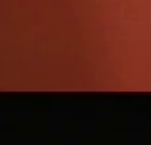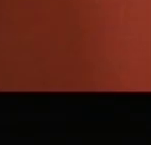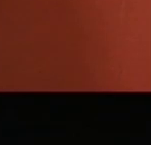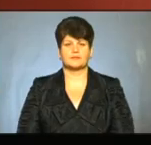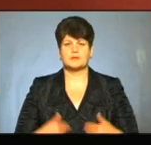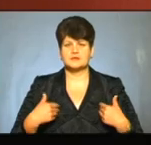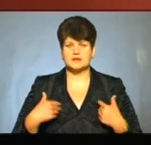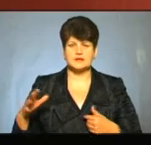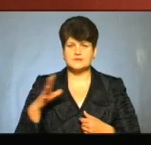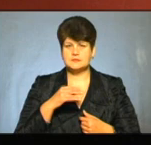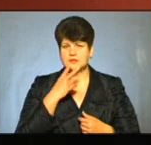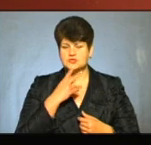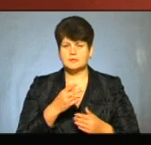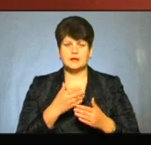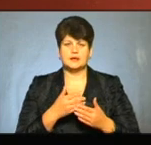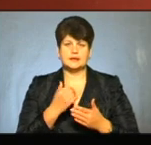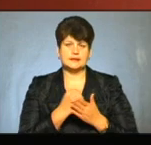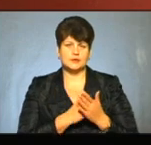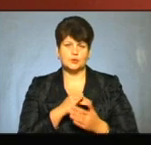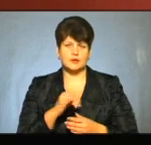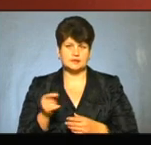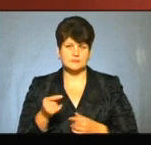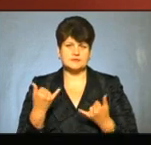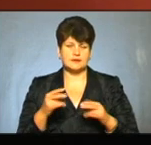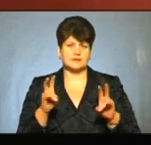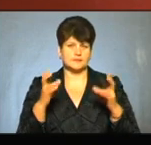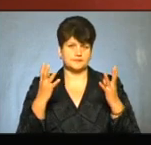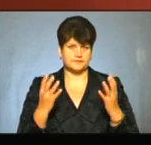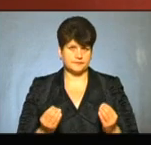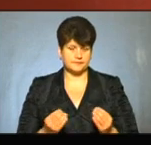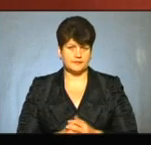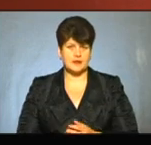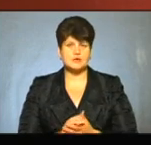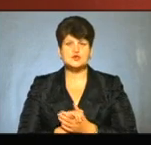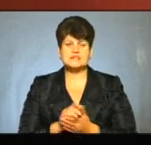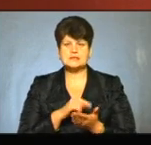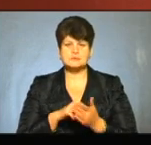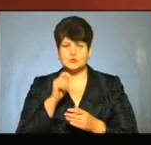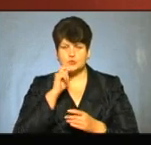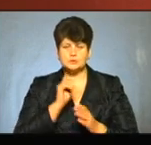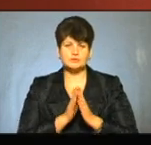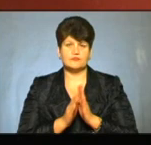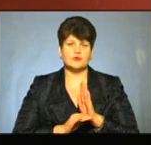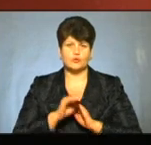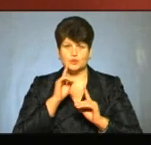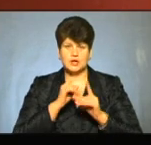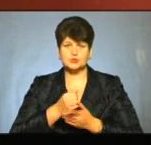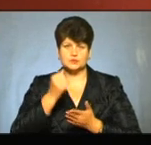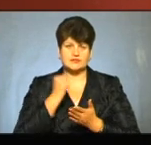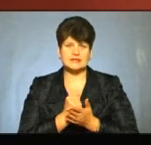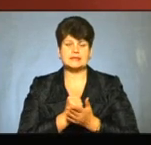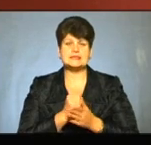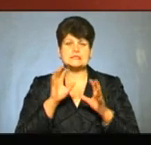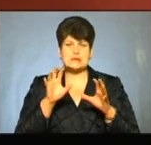Мої вітання усім глядачам телеканалу ЮА Тернопіль в ефірі програма «Тема дня». Асоціація міста України закликає Верховну Раду ухвалити